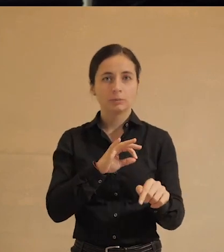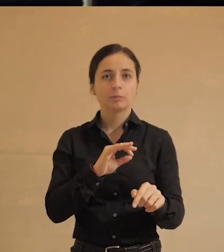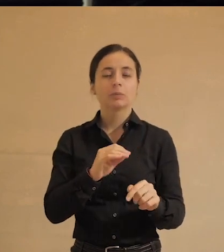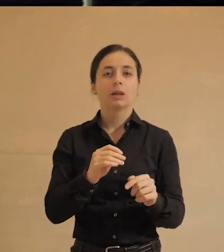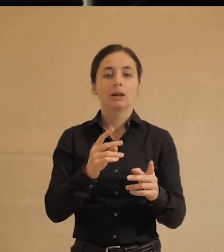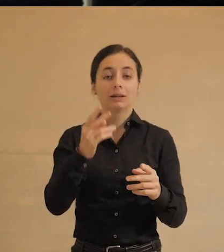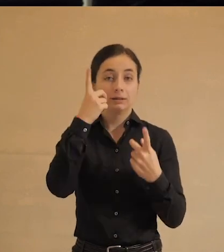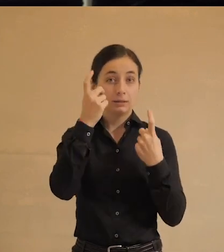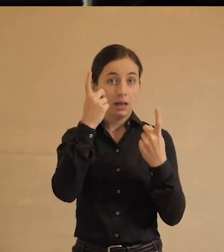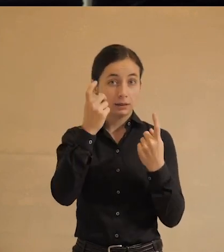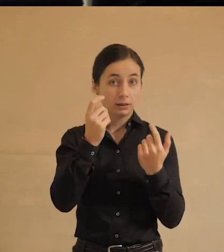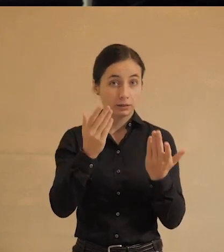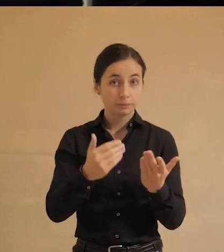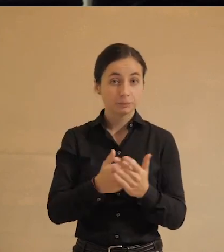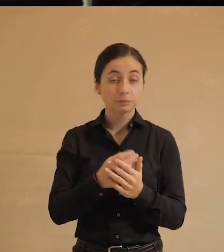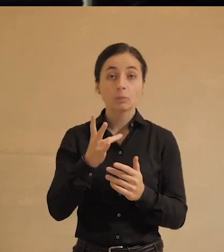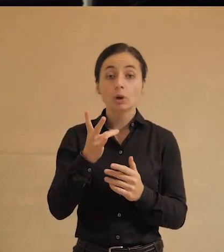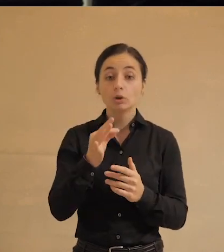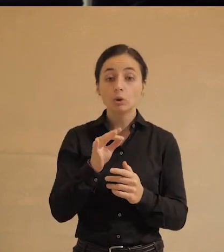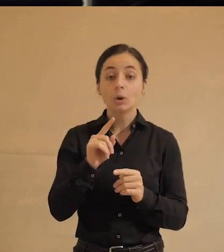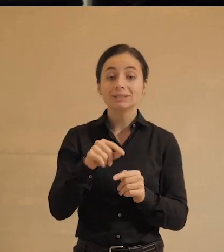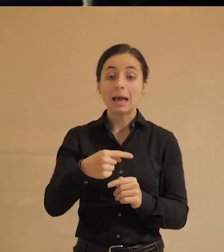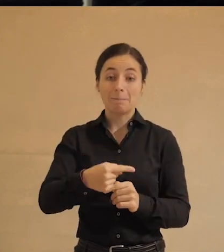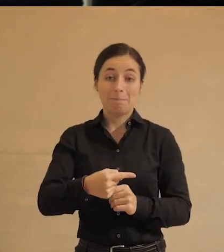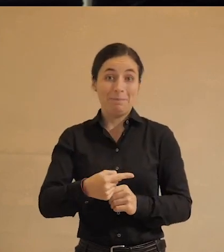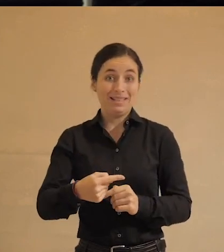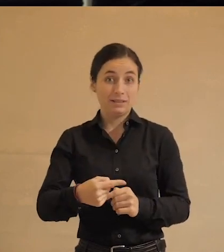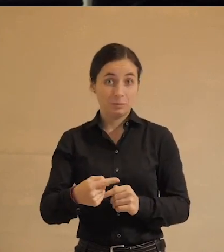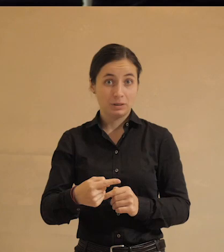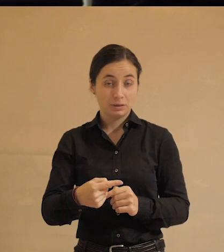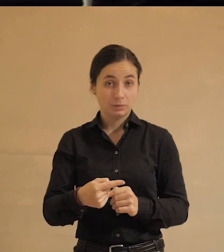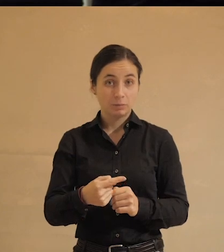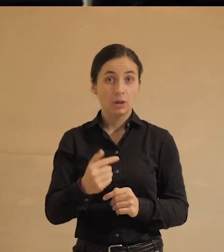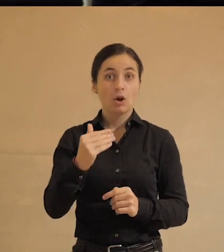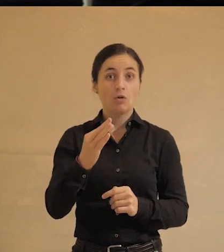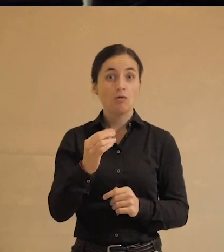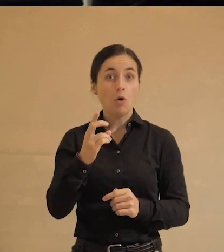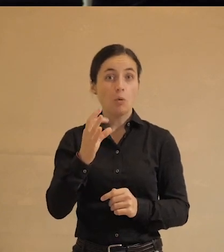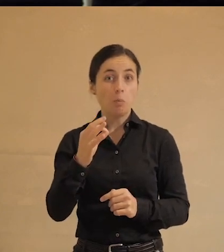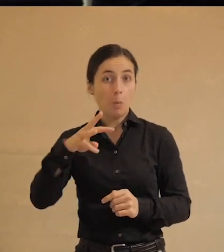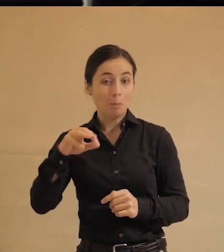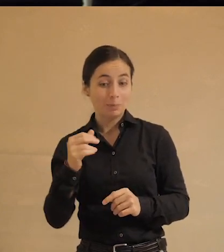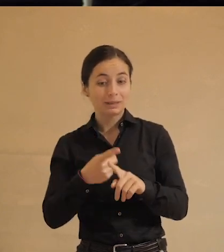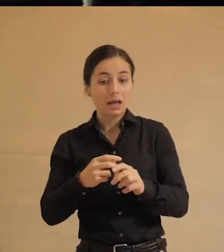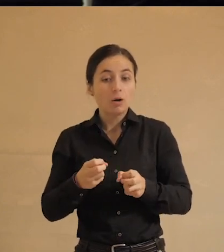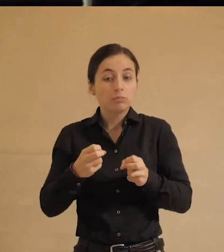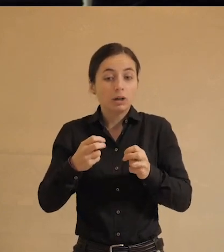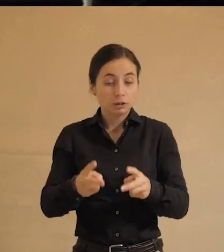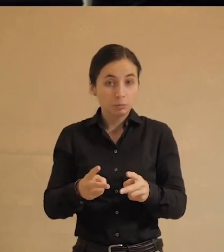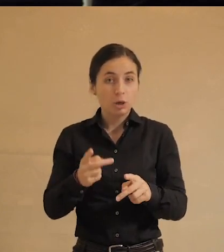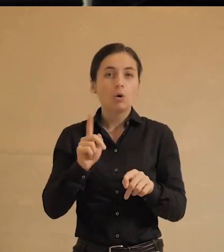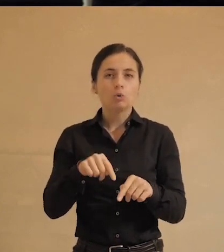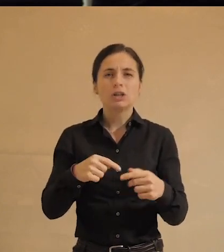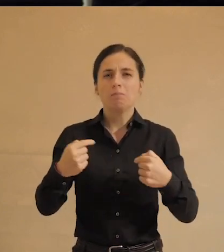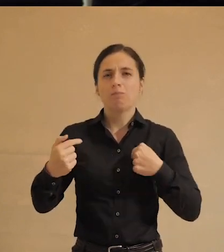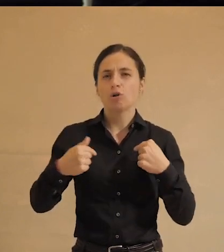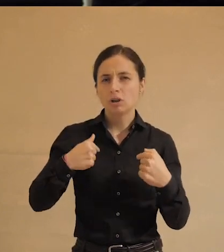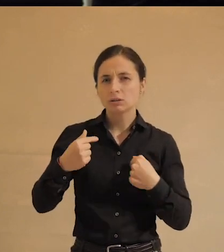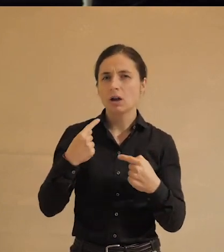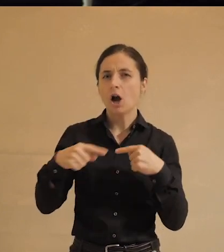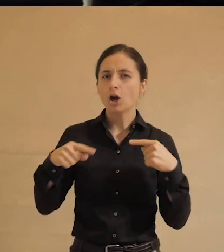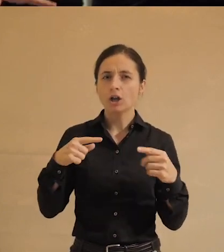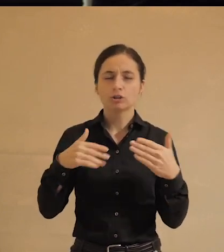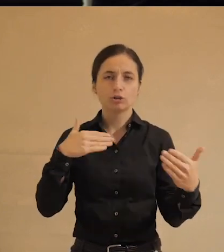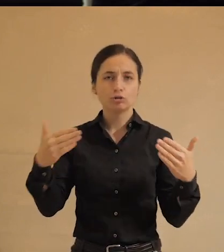данных. Но за технопессимистами, за технофобами, за опасающимися, за уже пострадавшими от разных